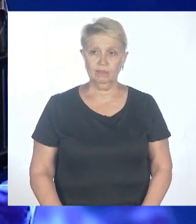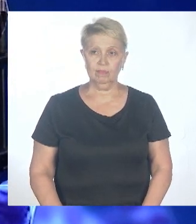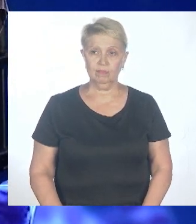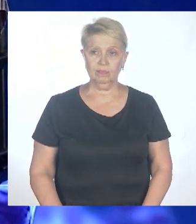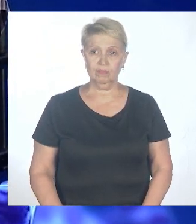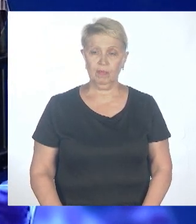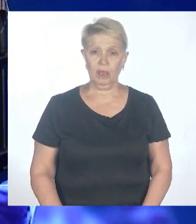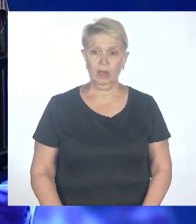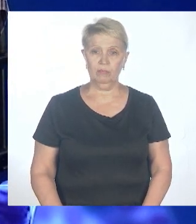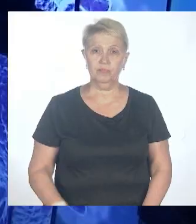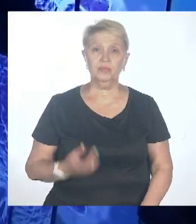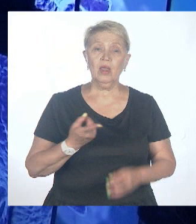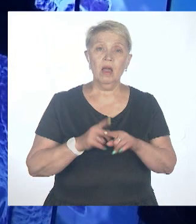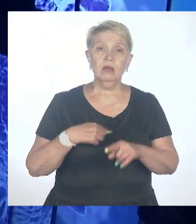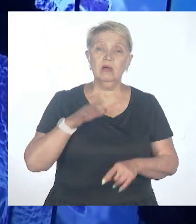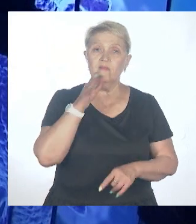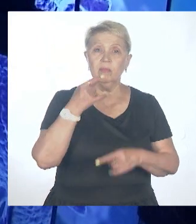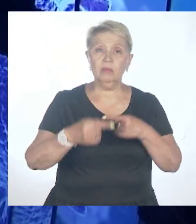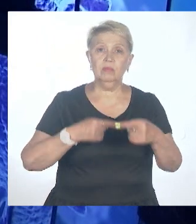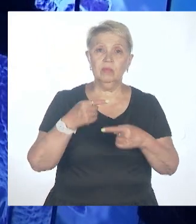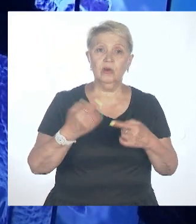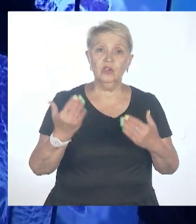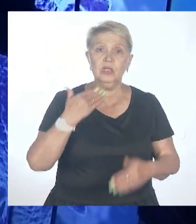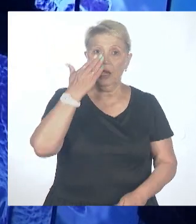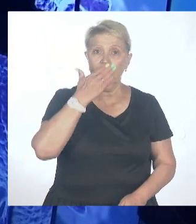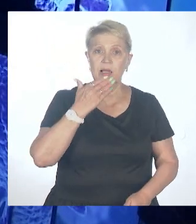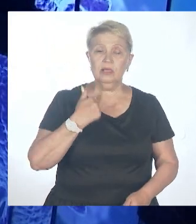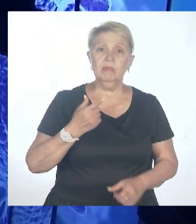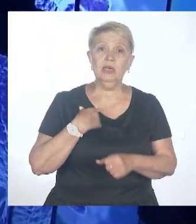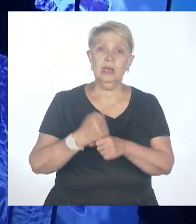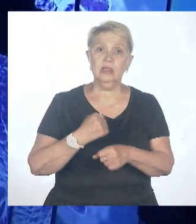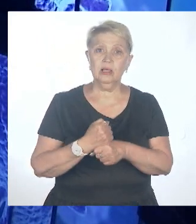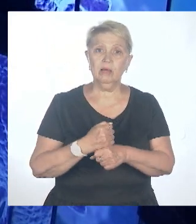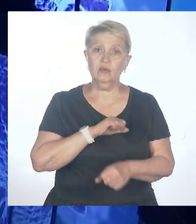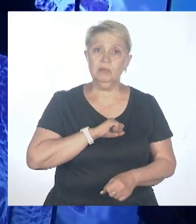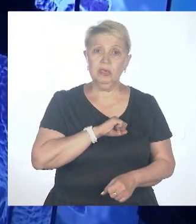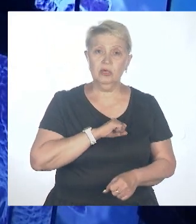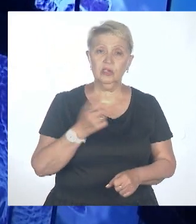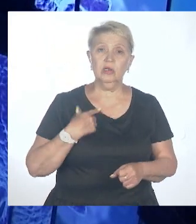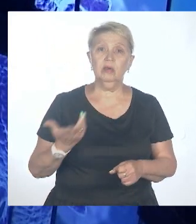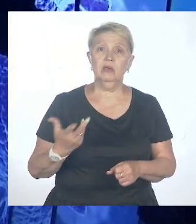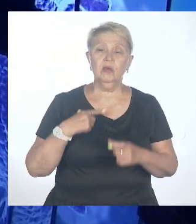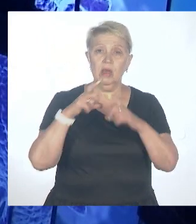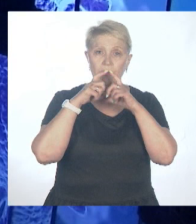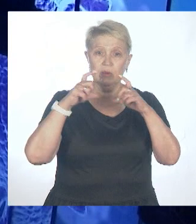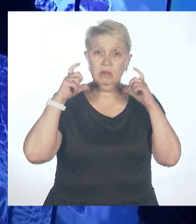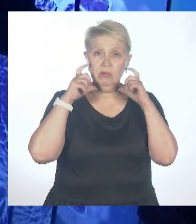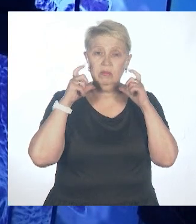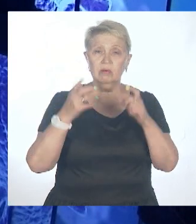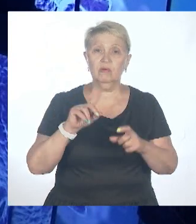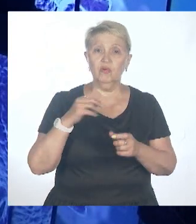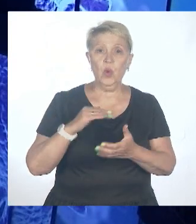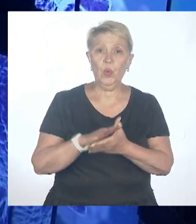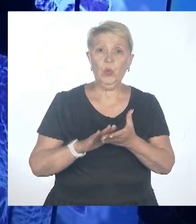Вот эта сезонность. Сейчас летом мы делаем вот эту передышку. Антисептики, маски, ну, по-честному, уже все про это позабывали.